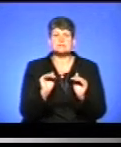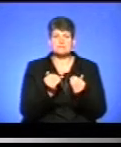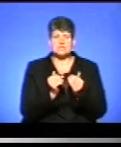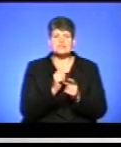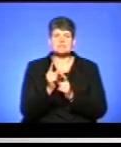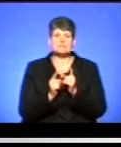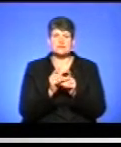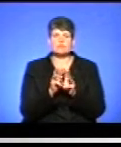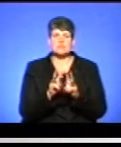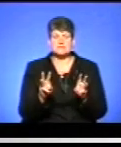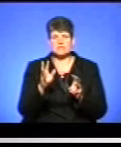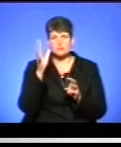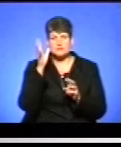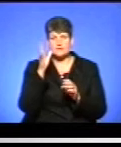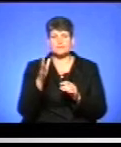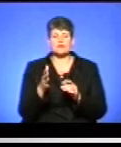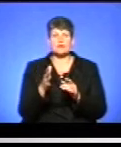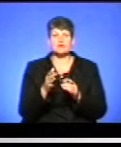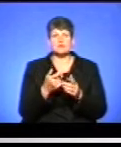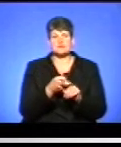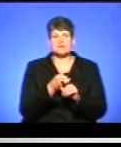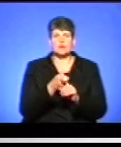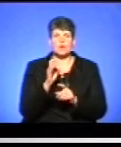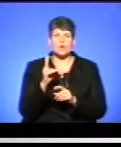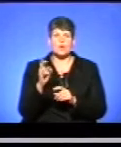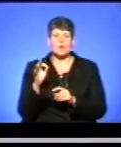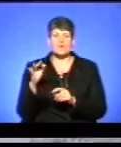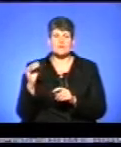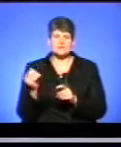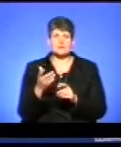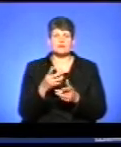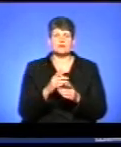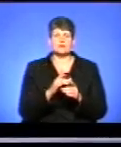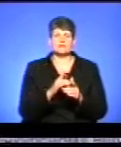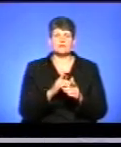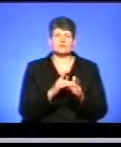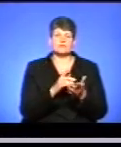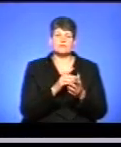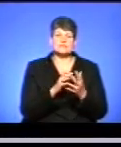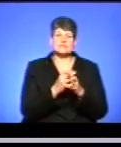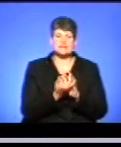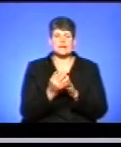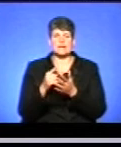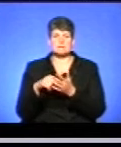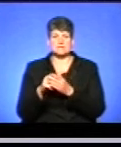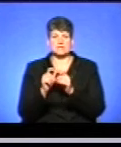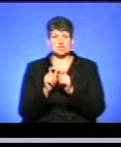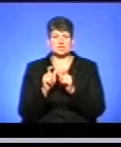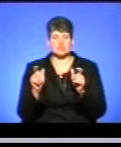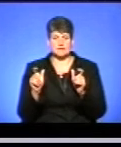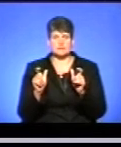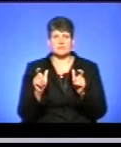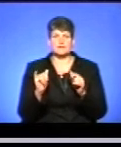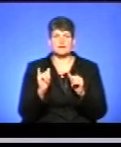Міністерства освіти і науки стосуються і коефіцієнтів для вступників з міських та сільських шкіл та підвищення прохідного балу до